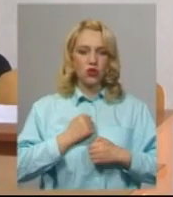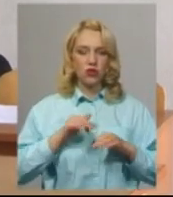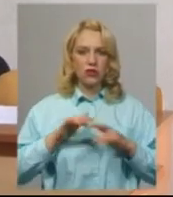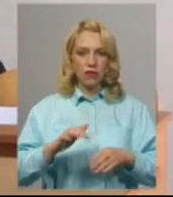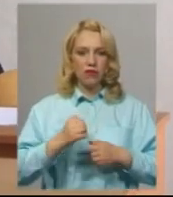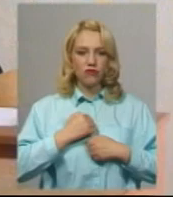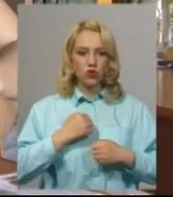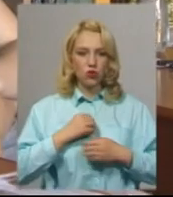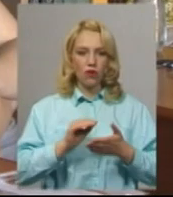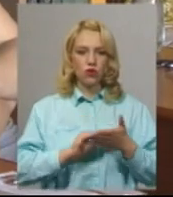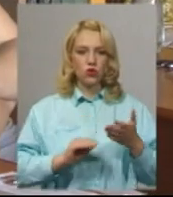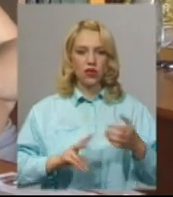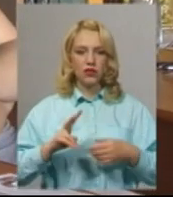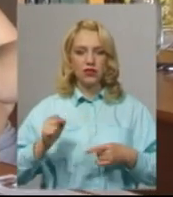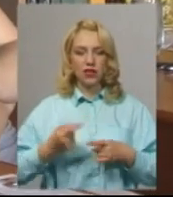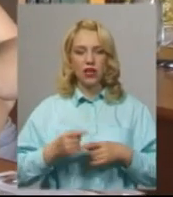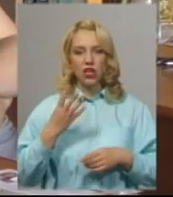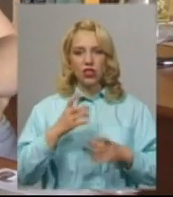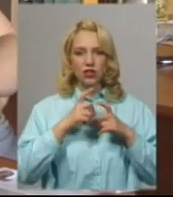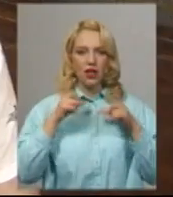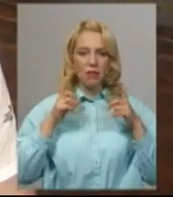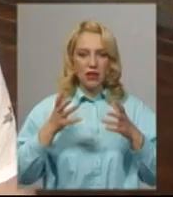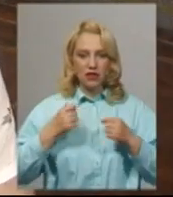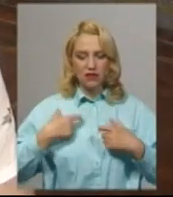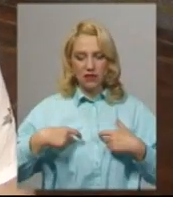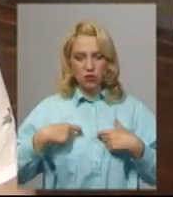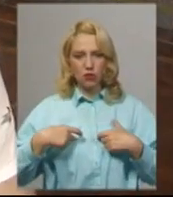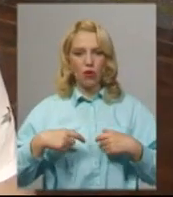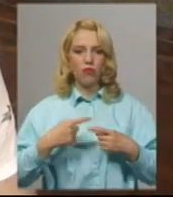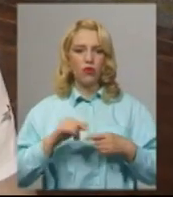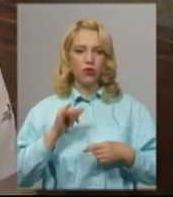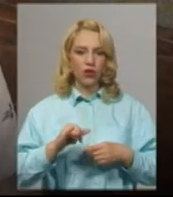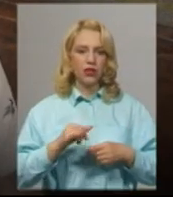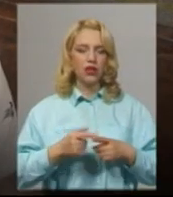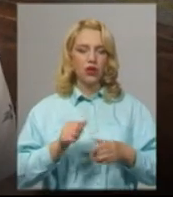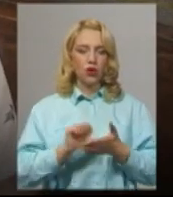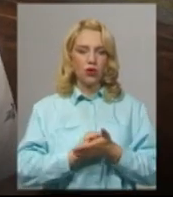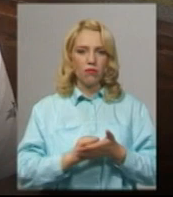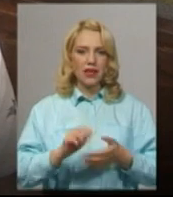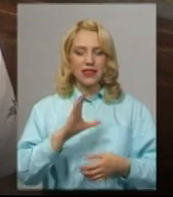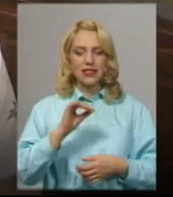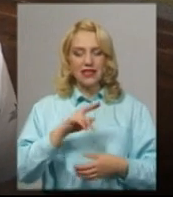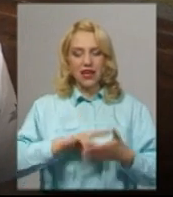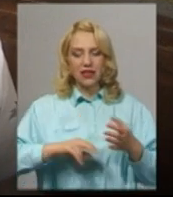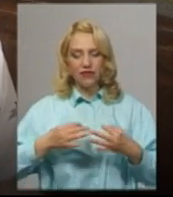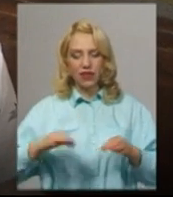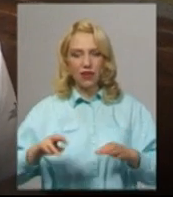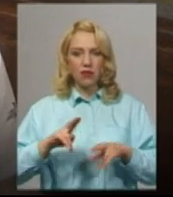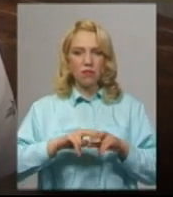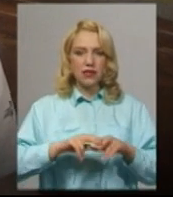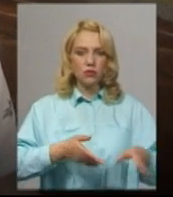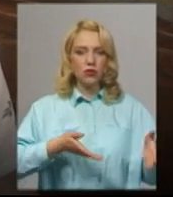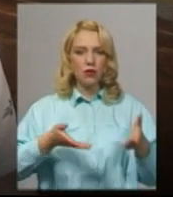розповідає, сьогодні взяв з собою 4 захисні маски та необхідні документи. Сертифікат, паспорт, запрошення, так само